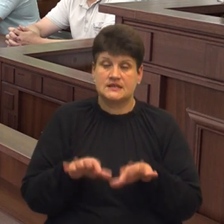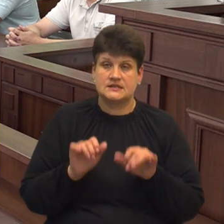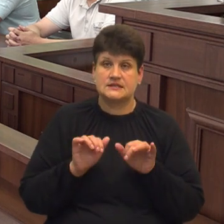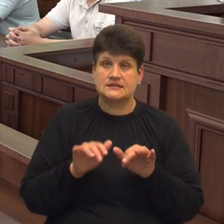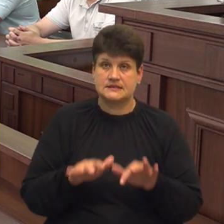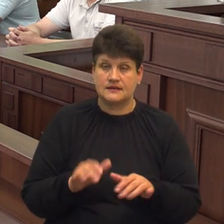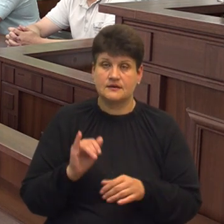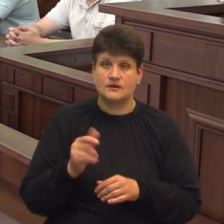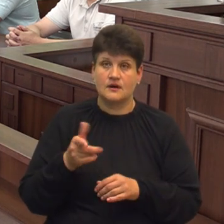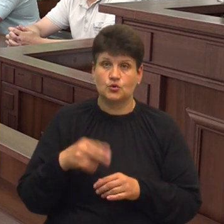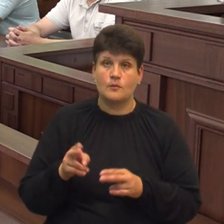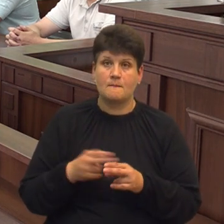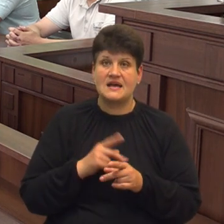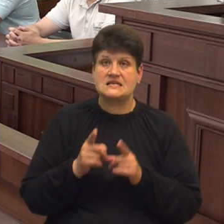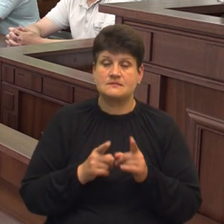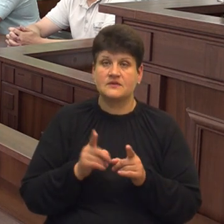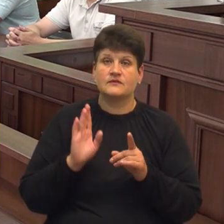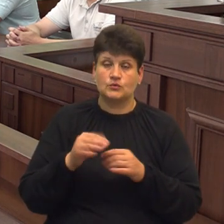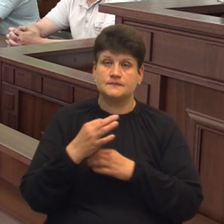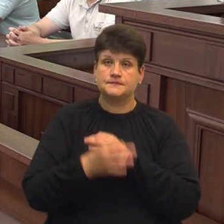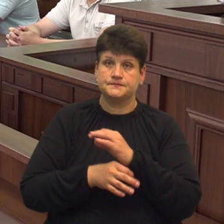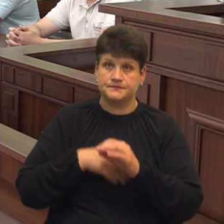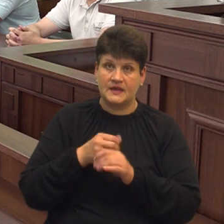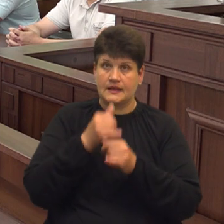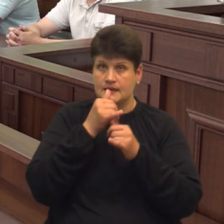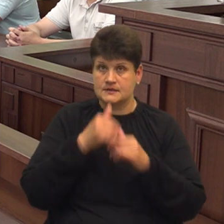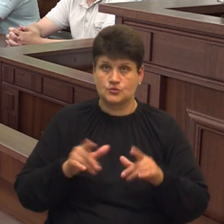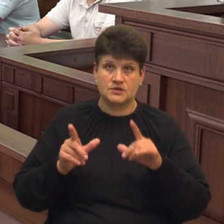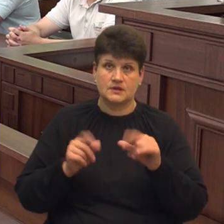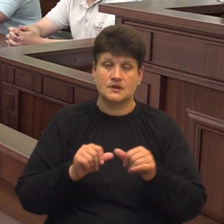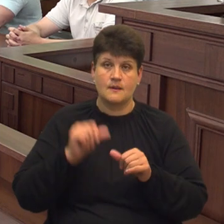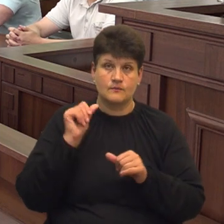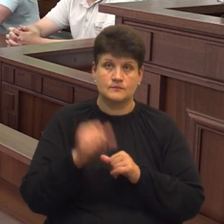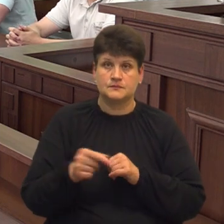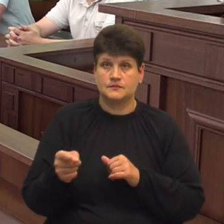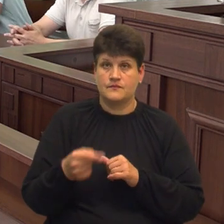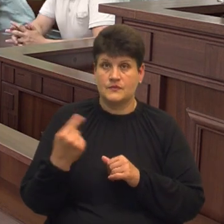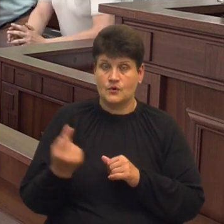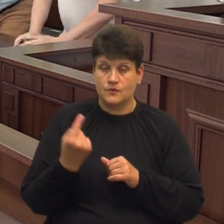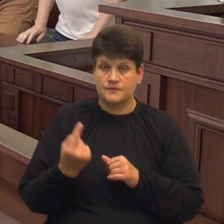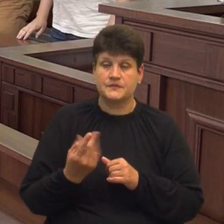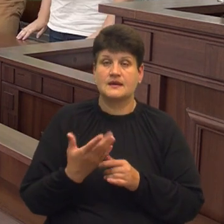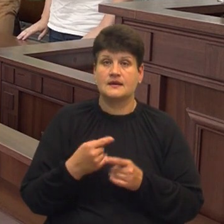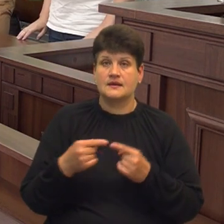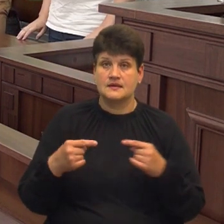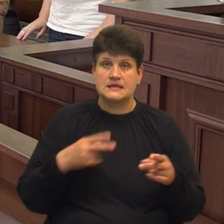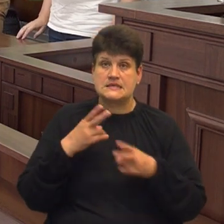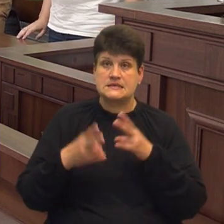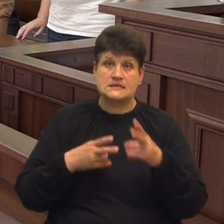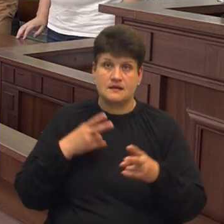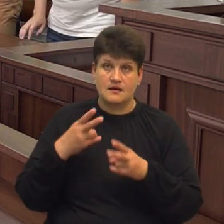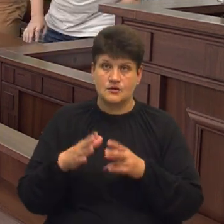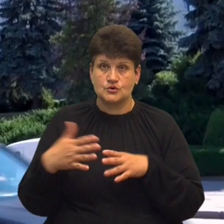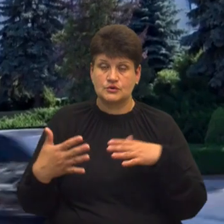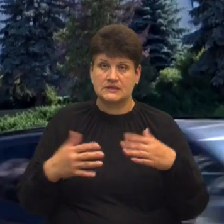захід Ігорю Гайдуку без змін. Він носитиме електронний браслет і не зможе виїжджати за межі Тернопільської області. Апеляційні скарги прокурора та сторони захисту